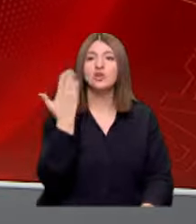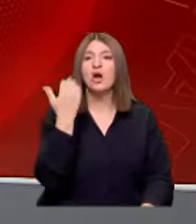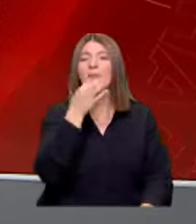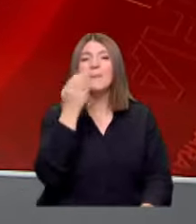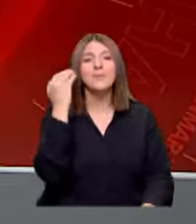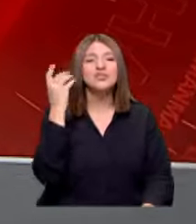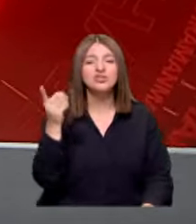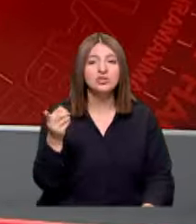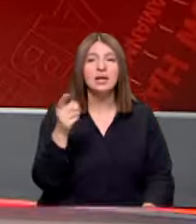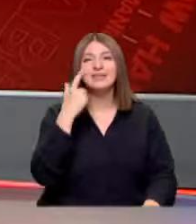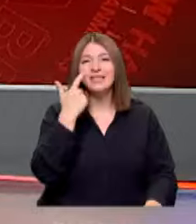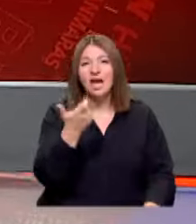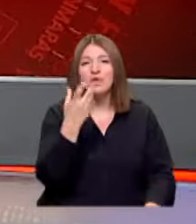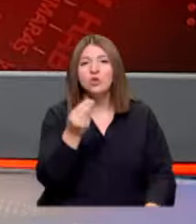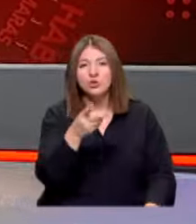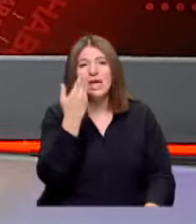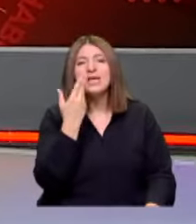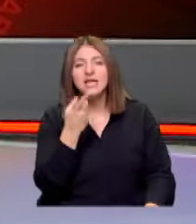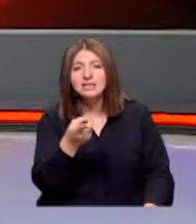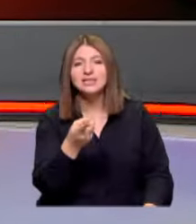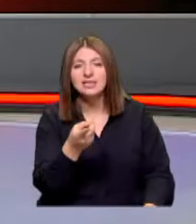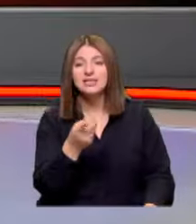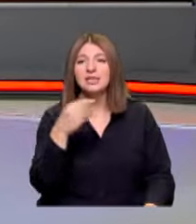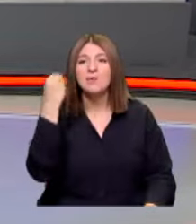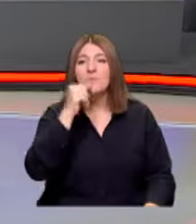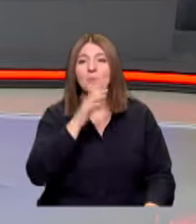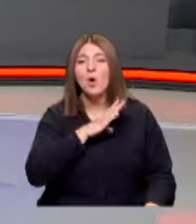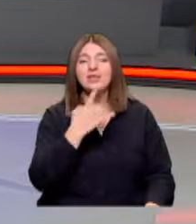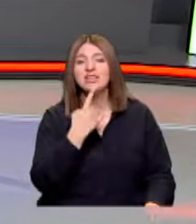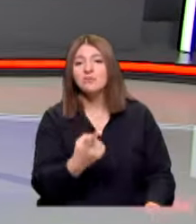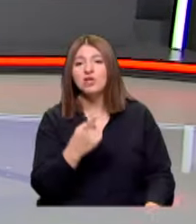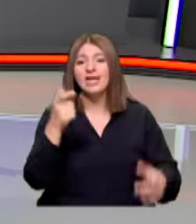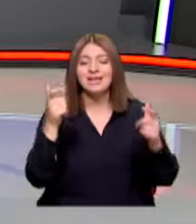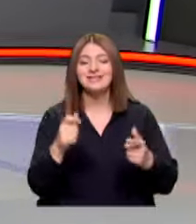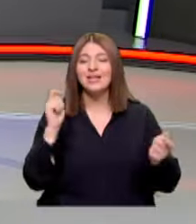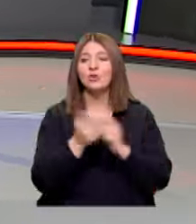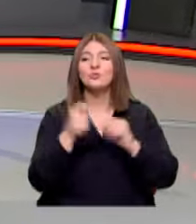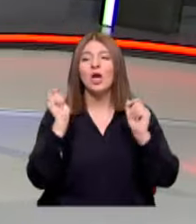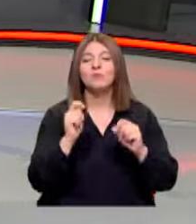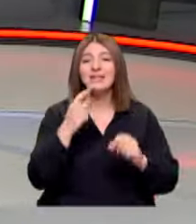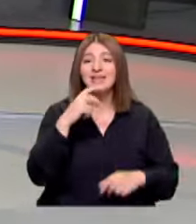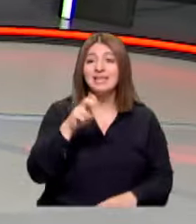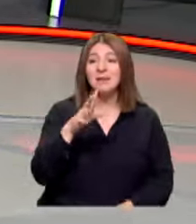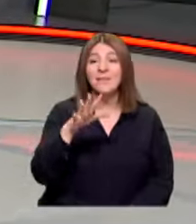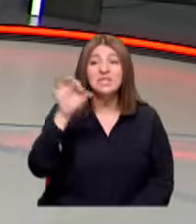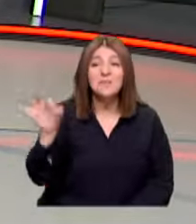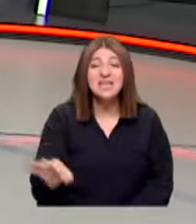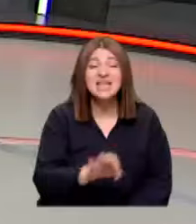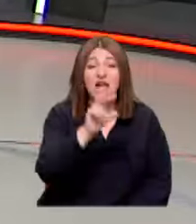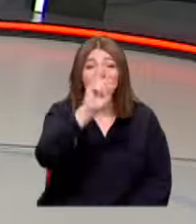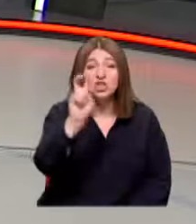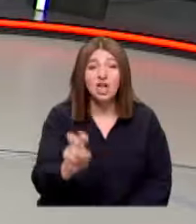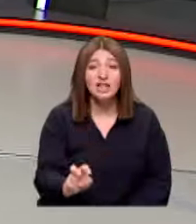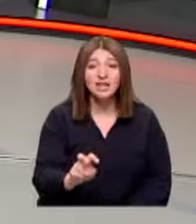haberin başında Dikkat ettiyseniz, izlediyseniz Ekrem İmamoğlu ne demişti? Kentsel dönüşüm yapacağız ya 85 milyar